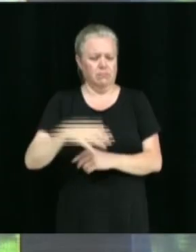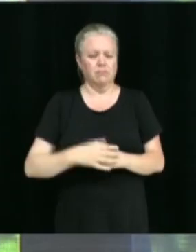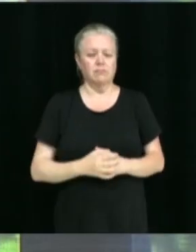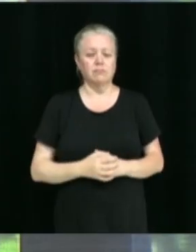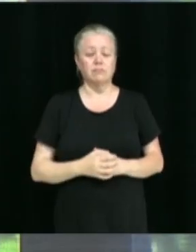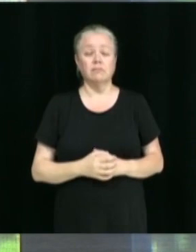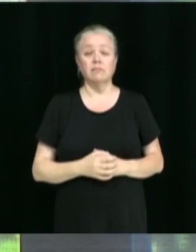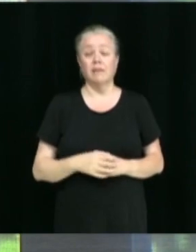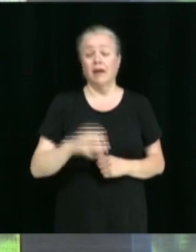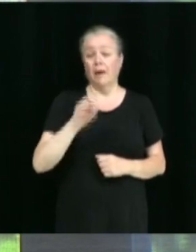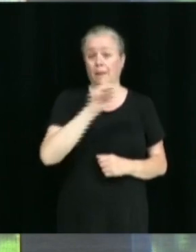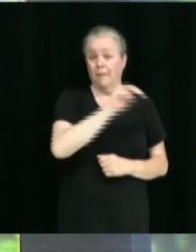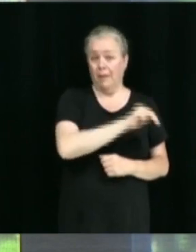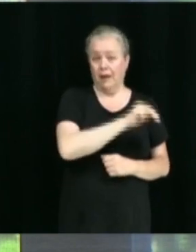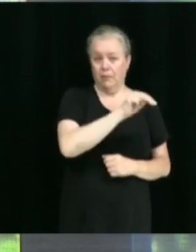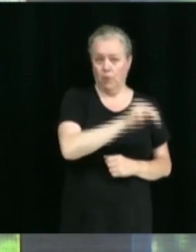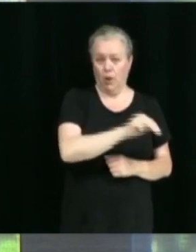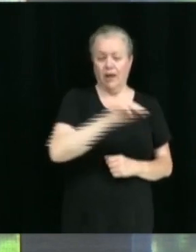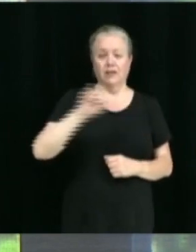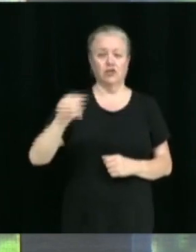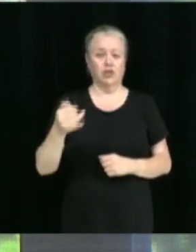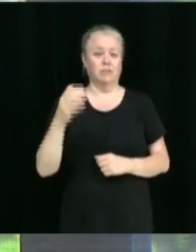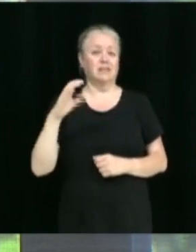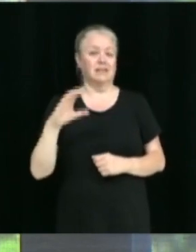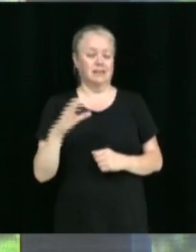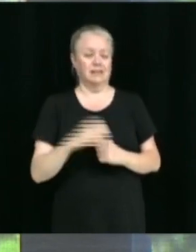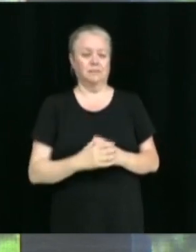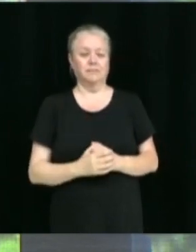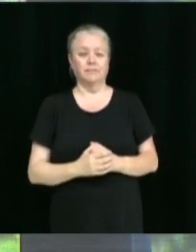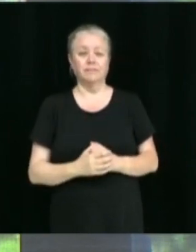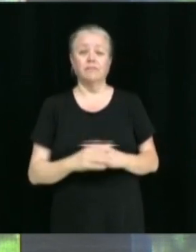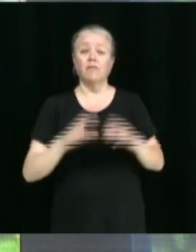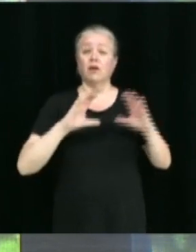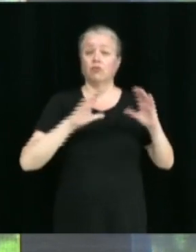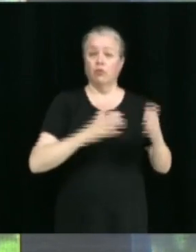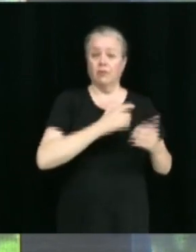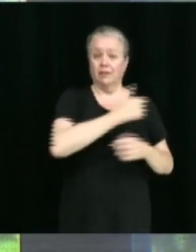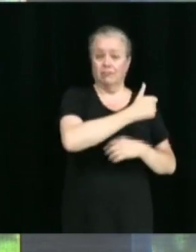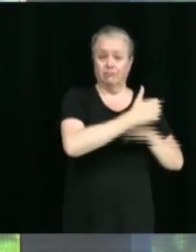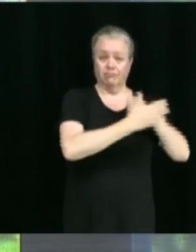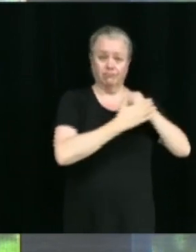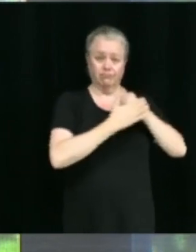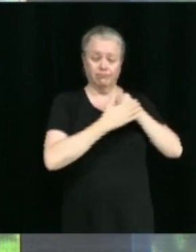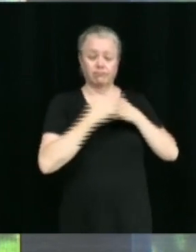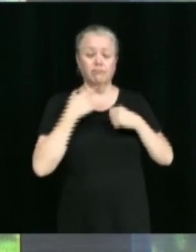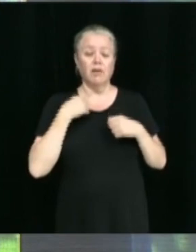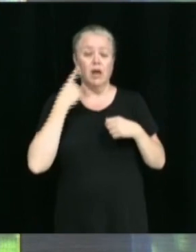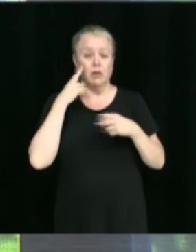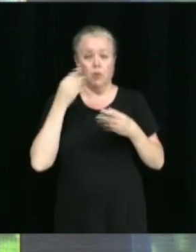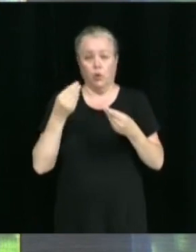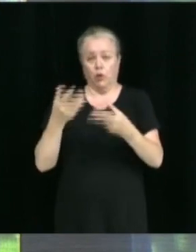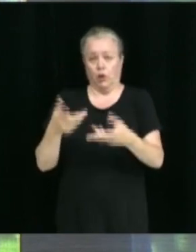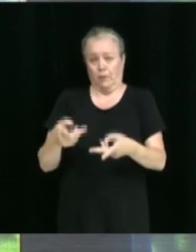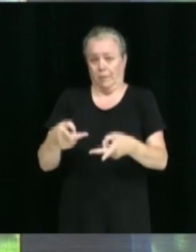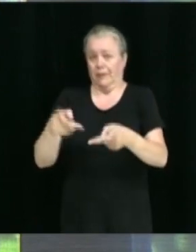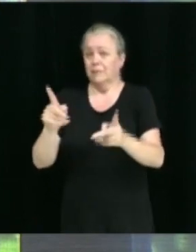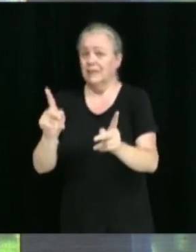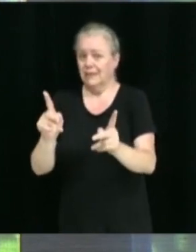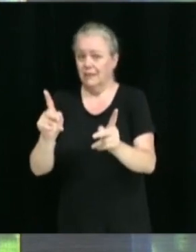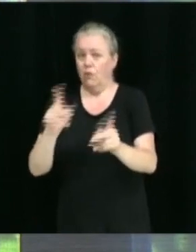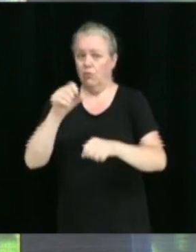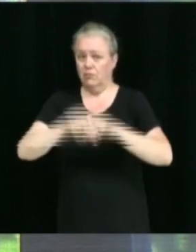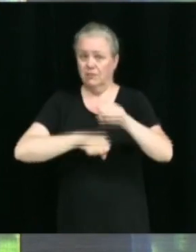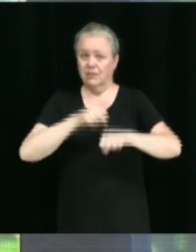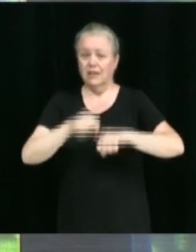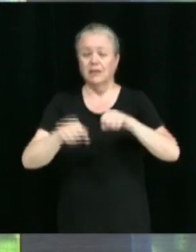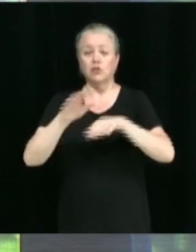Marc Morin, James Casey. Recommandation du comité des transports visant à autoriser les cyclistes à circuler sur une partie du trottoir du boulevard